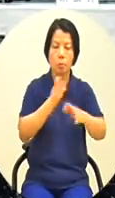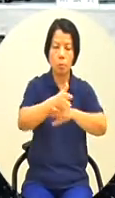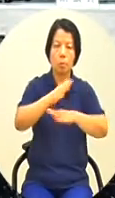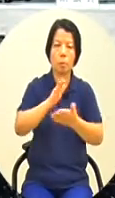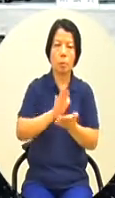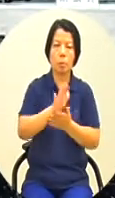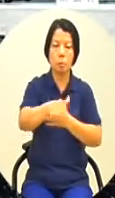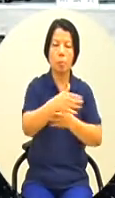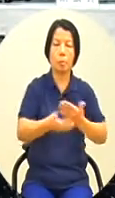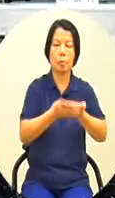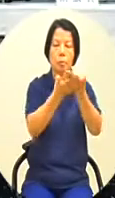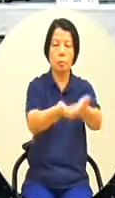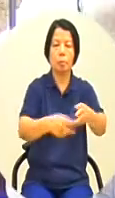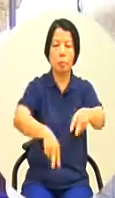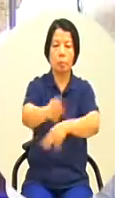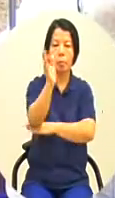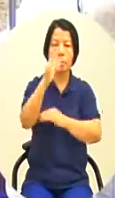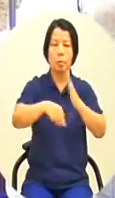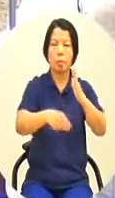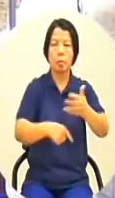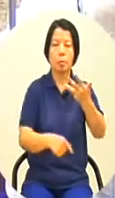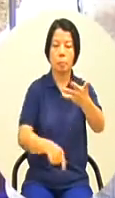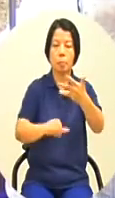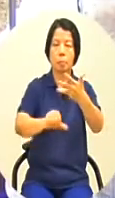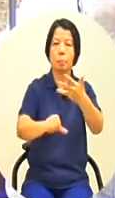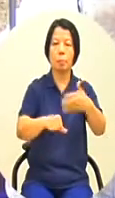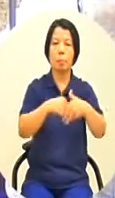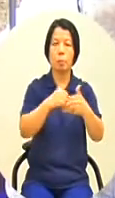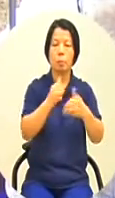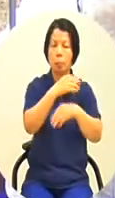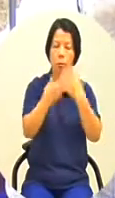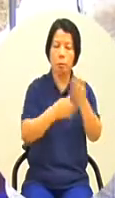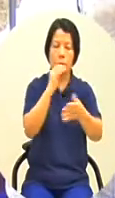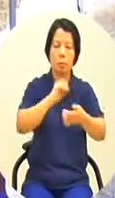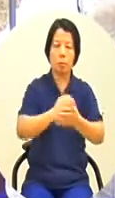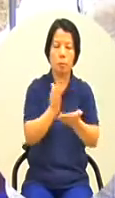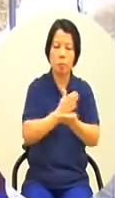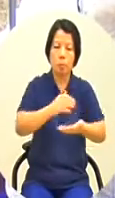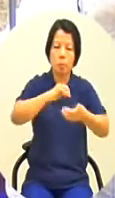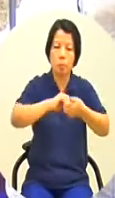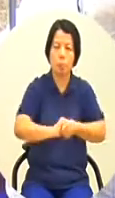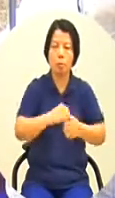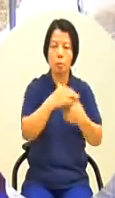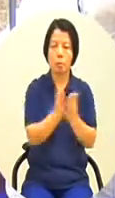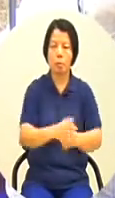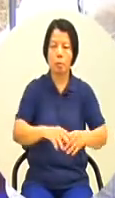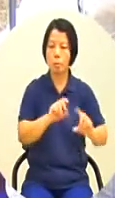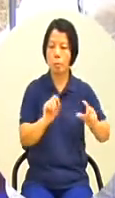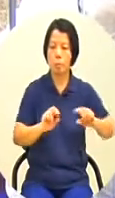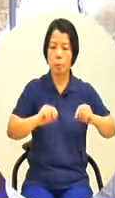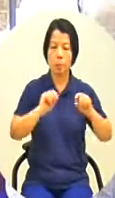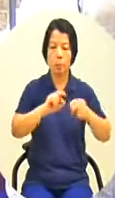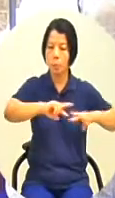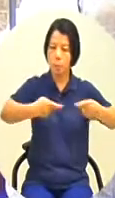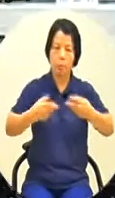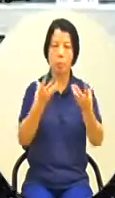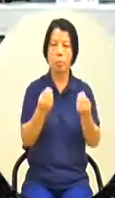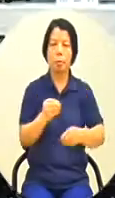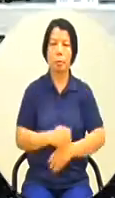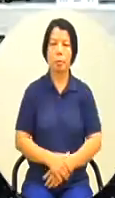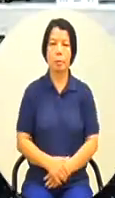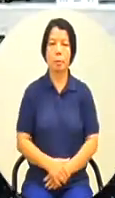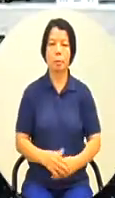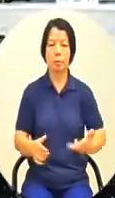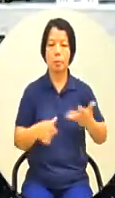抱怨那行政院在8月5號已經完成核定沒有任何條文的更動謝謝第8